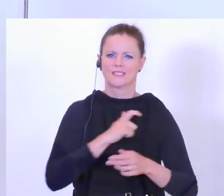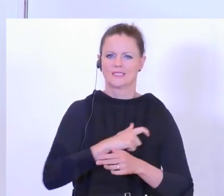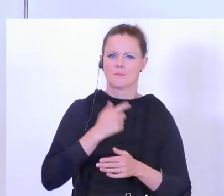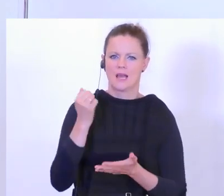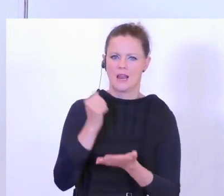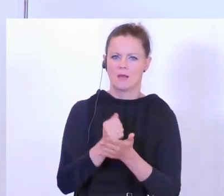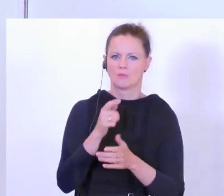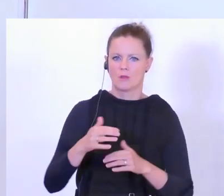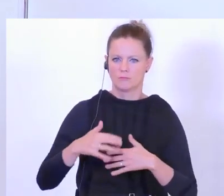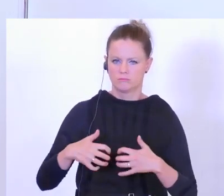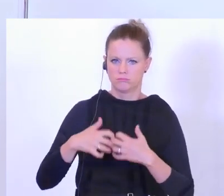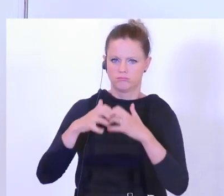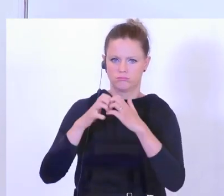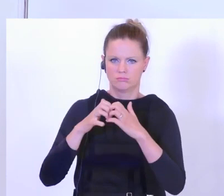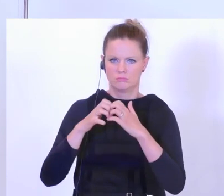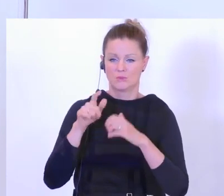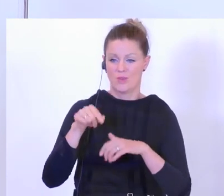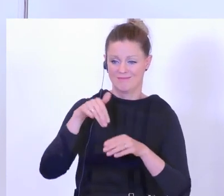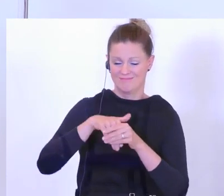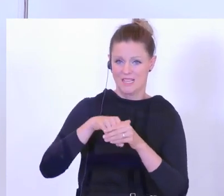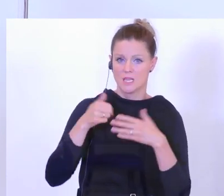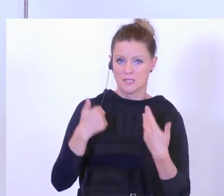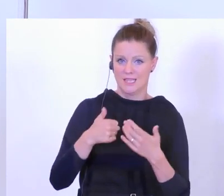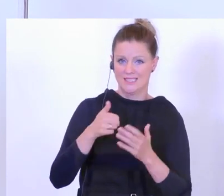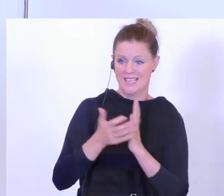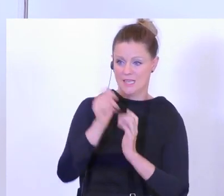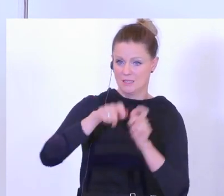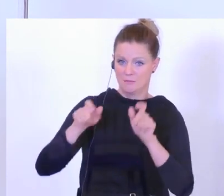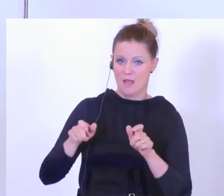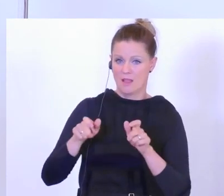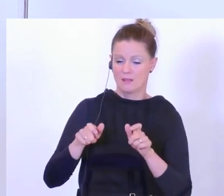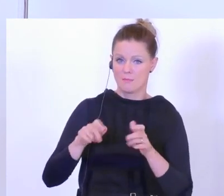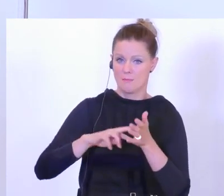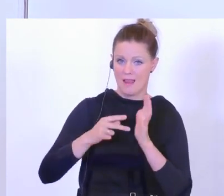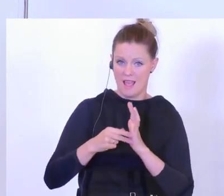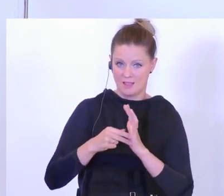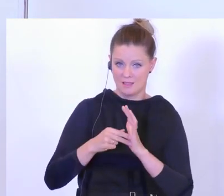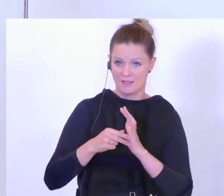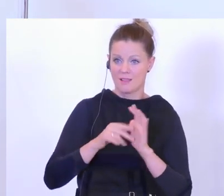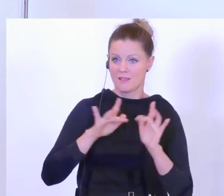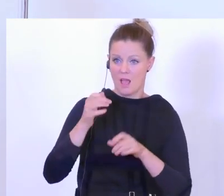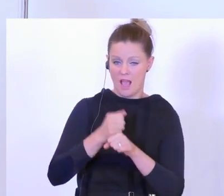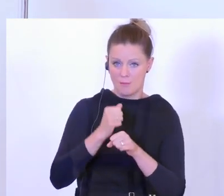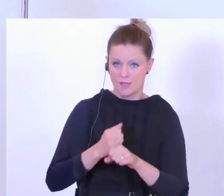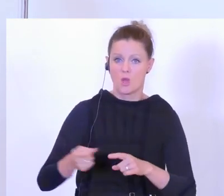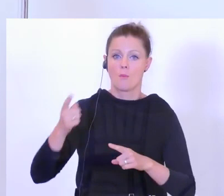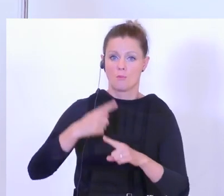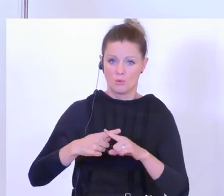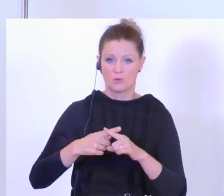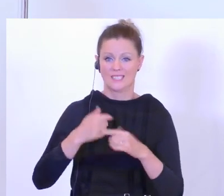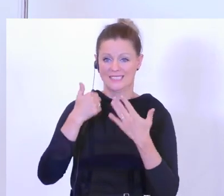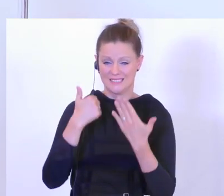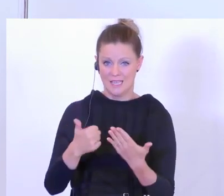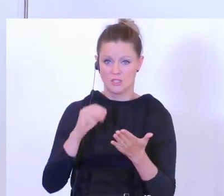derzeit 60 Expertinnen und Experten vorgesehen und es werden weitere 60 Expertinnen und Experten jetzt